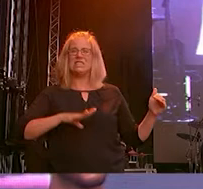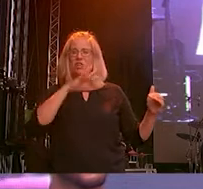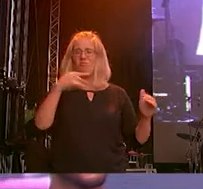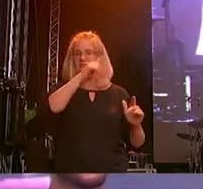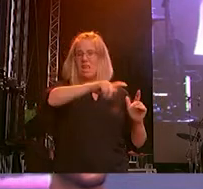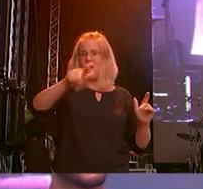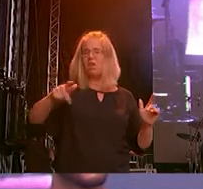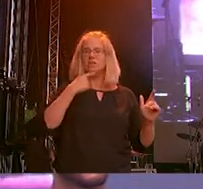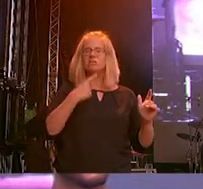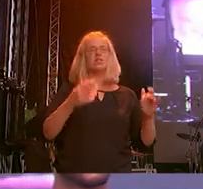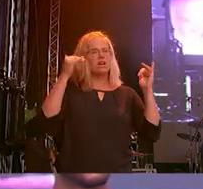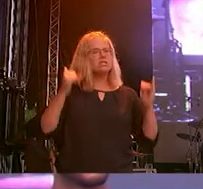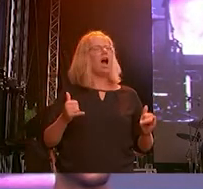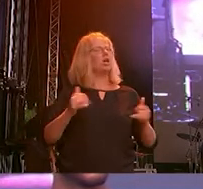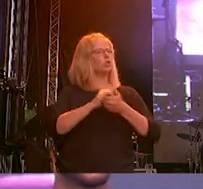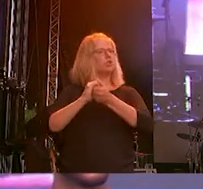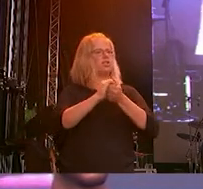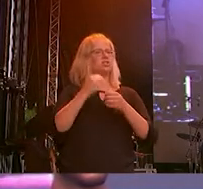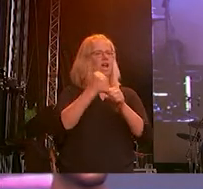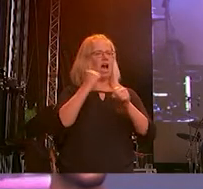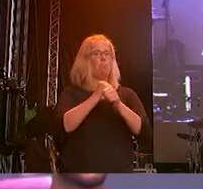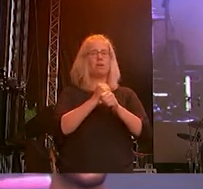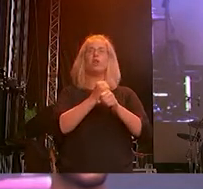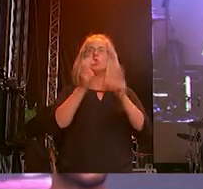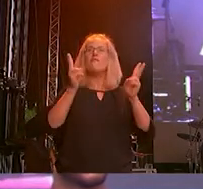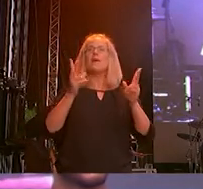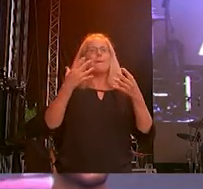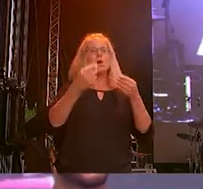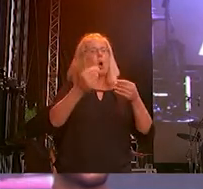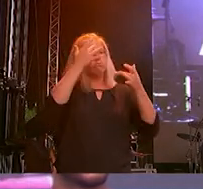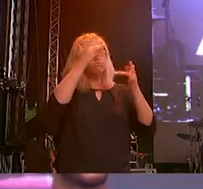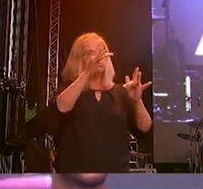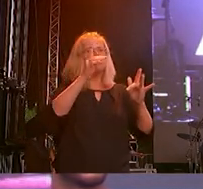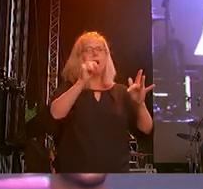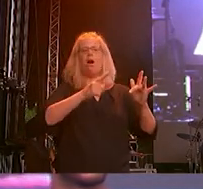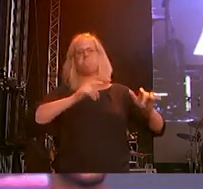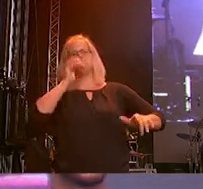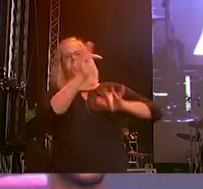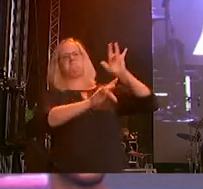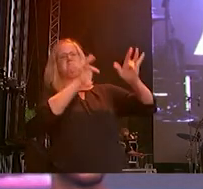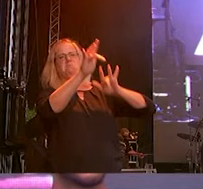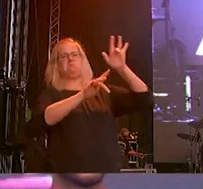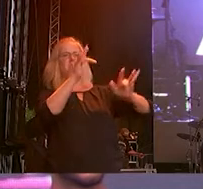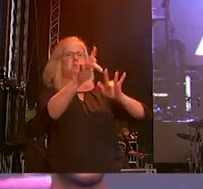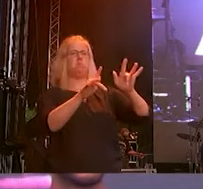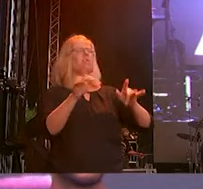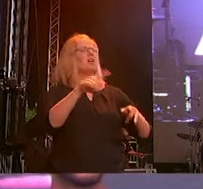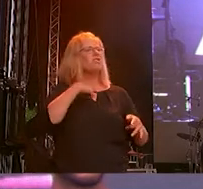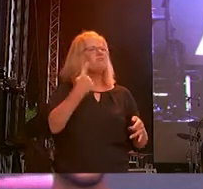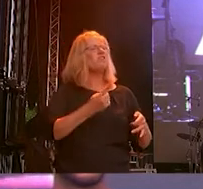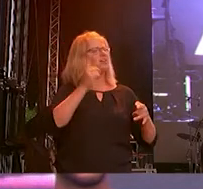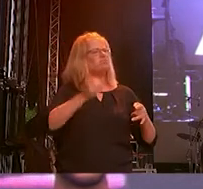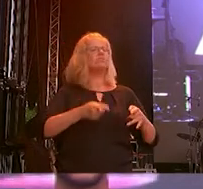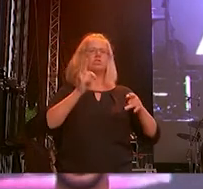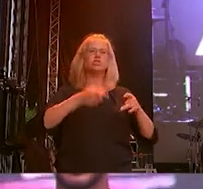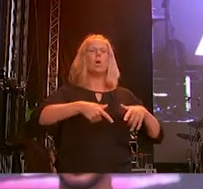Und für ihre Arbeit verdienen sie Anerkennung statt Diffamierung, Unterstützung statt Einschränkung. Wir erwarten eine klare Haltung von